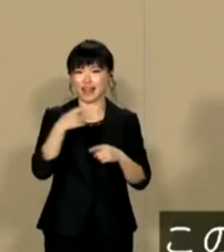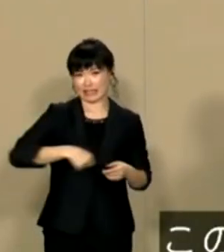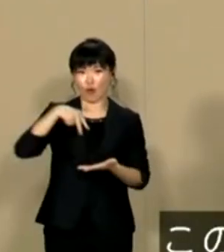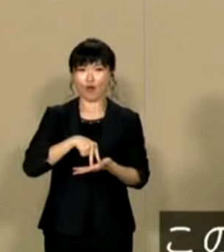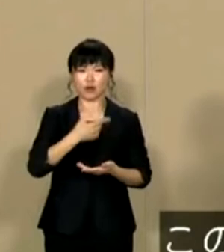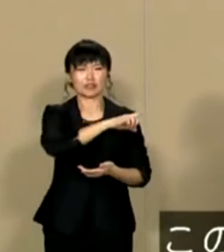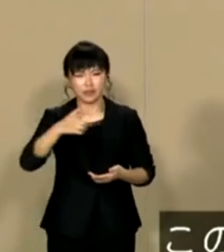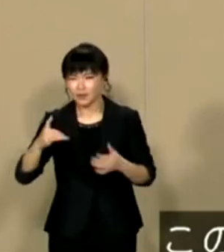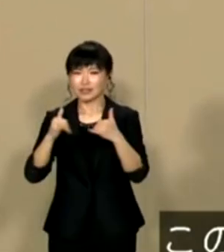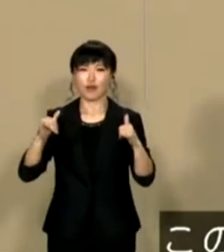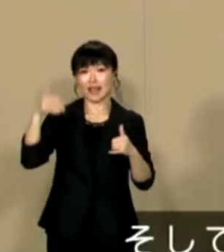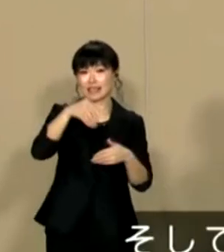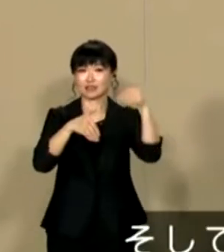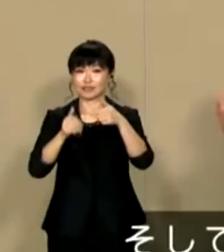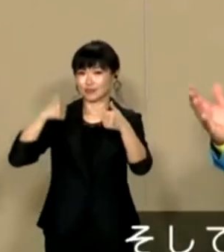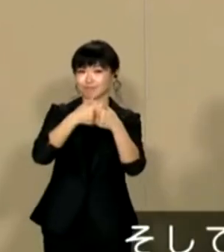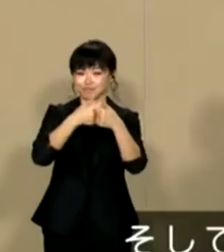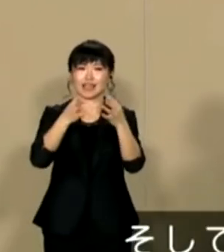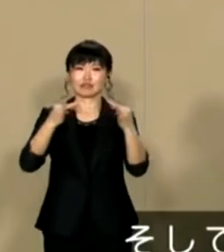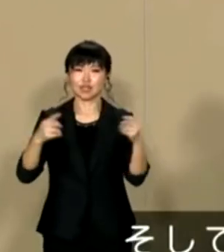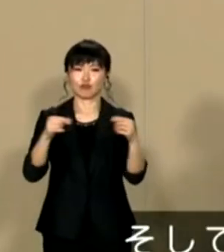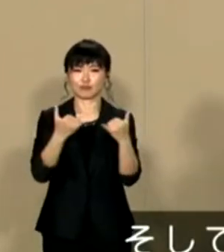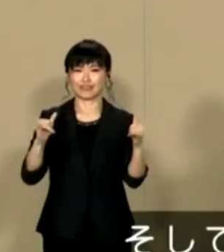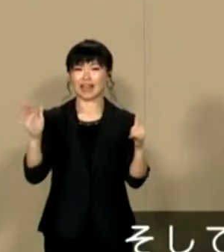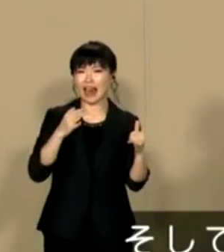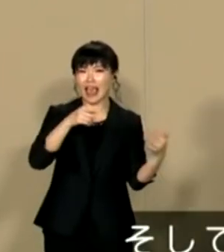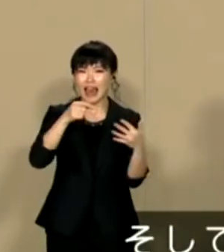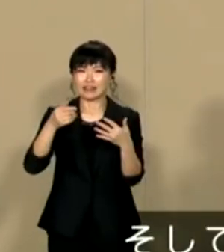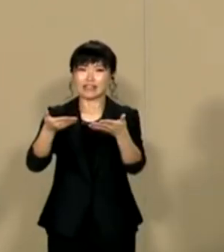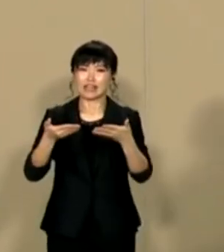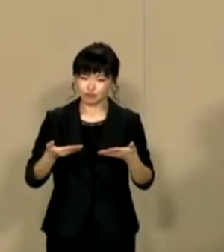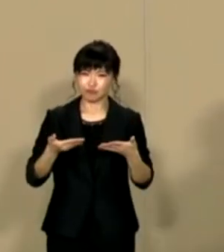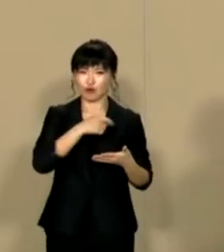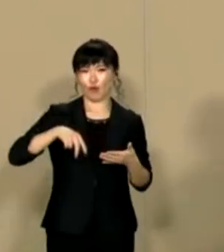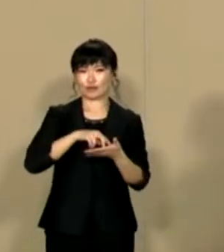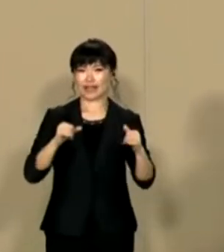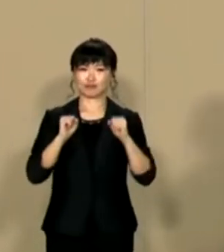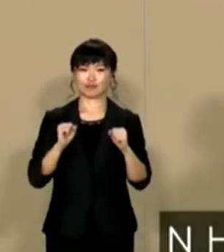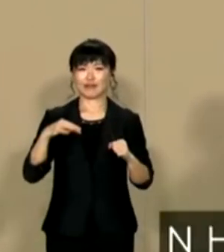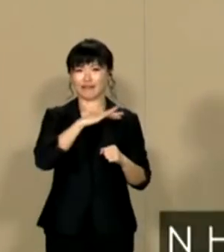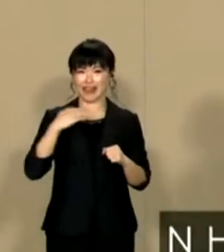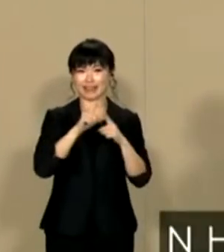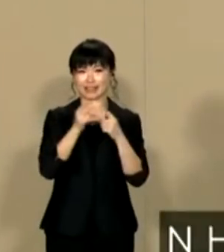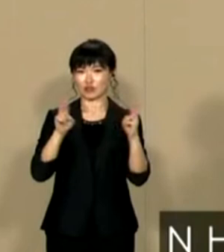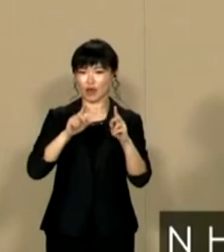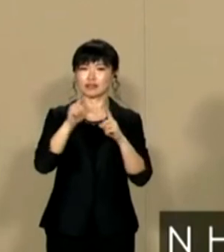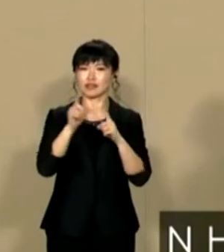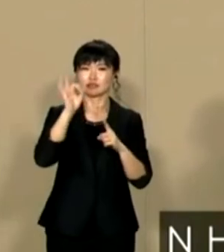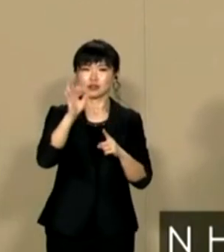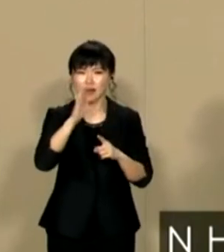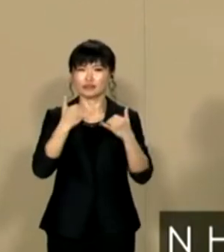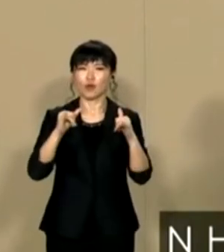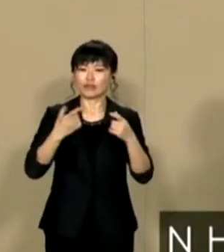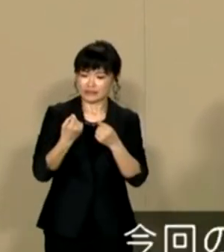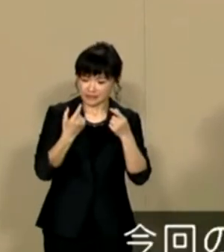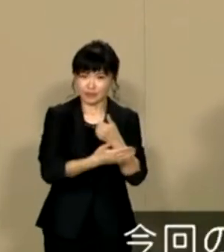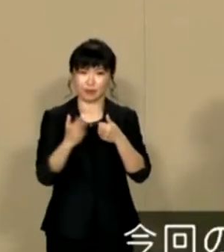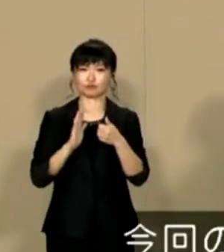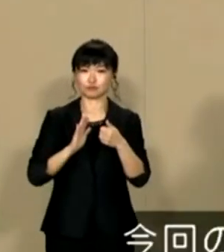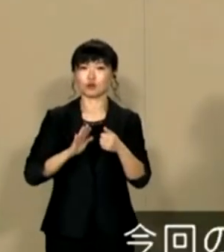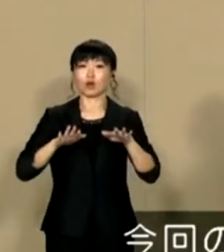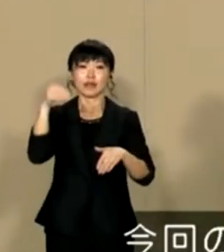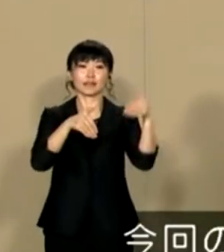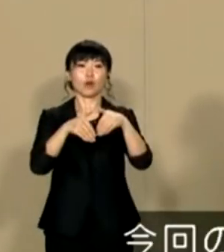このようにNHK党はいろいな人が選挙に挑戦をしそして多くの国民が選んでいただける候補者を用しておりますぜひとも我々NHK党NHKに受信料を支払わない方をしっりとお守りしてまります